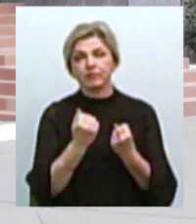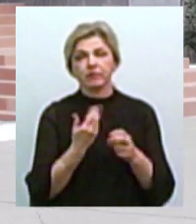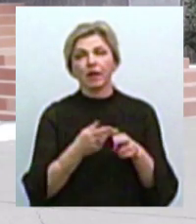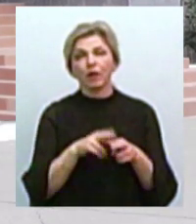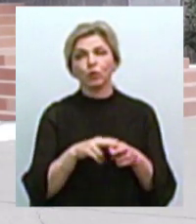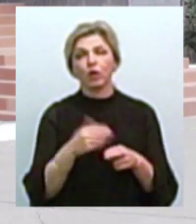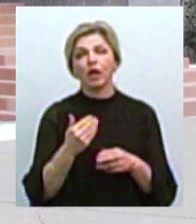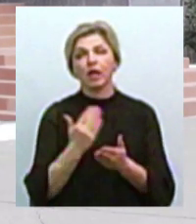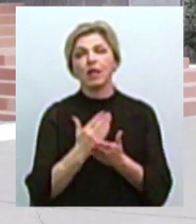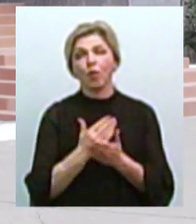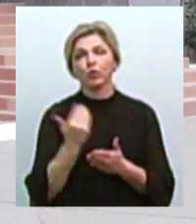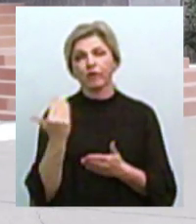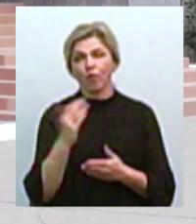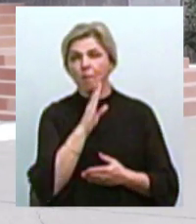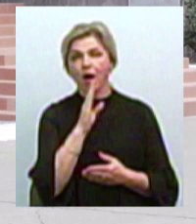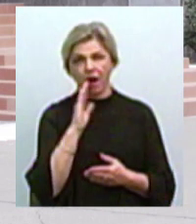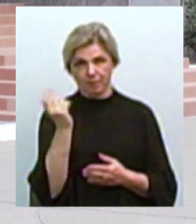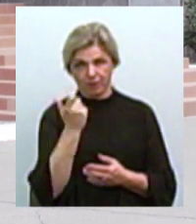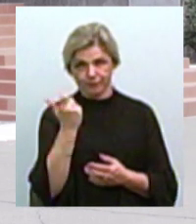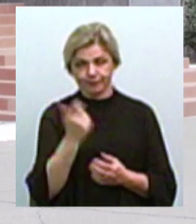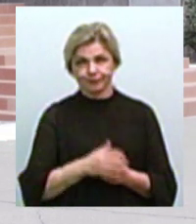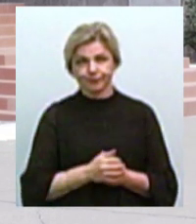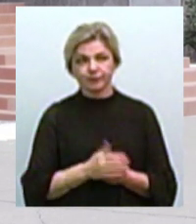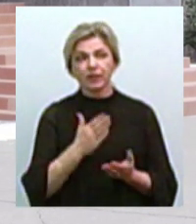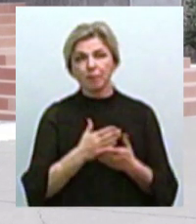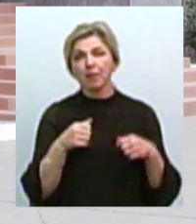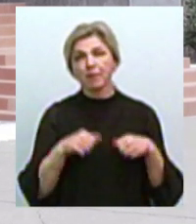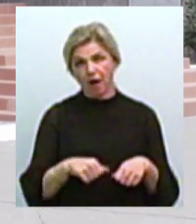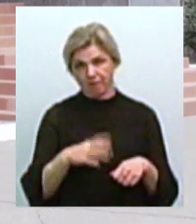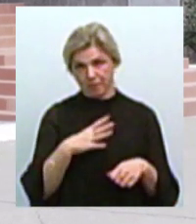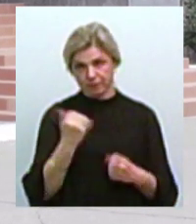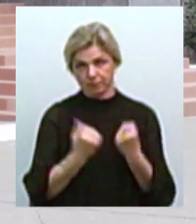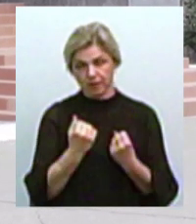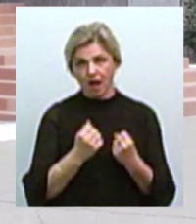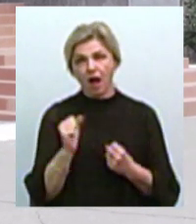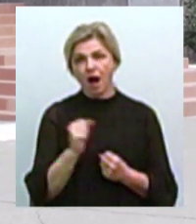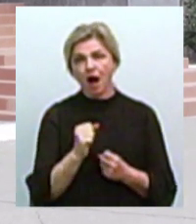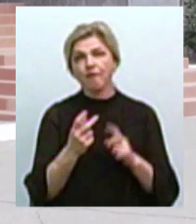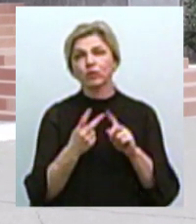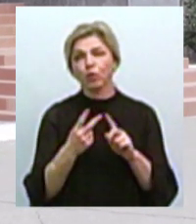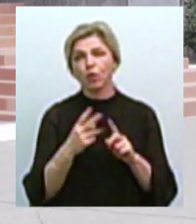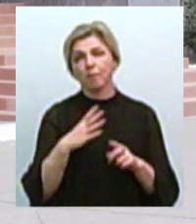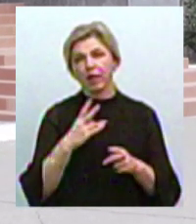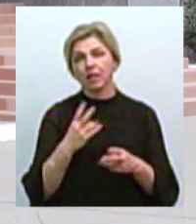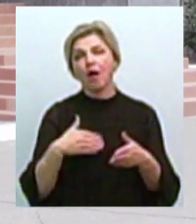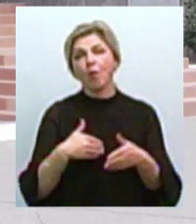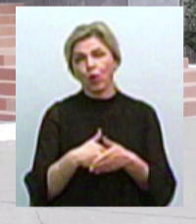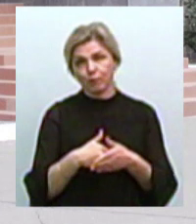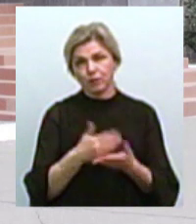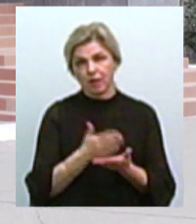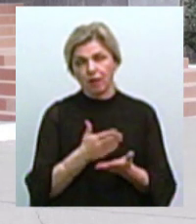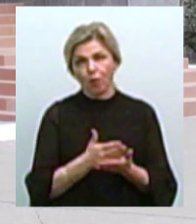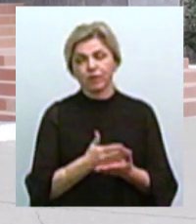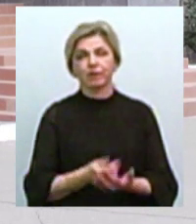належить його матері, він мав право керувати транспортним засобом. Сергій знаходився у відпустці на той момент,